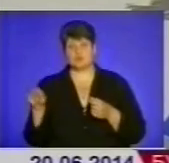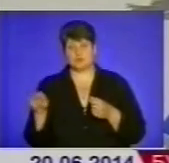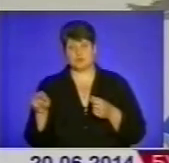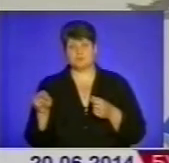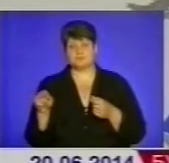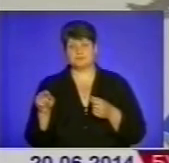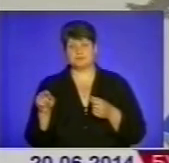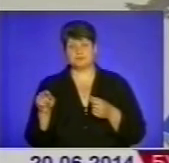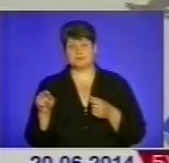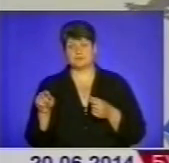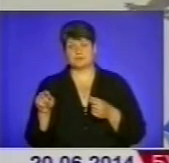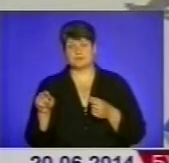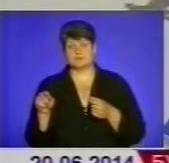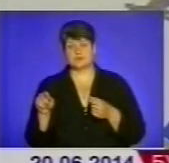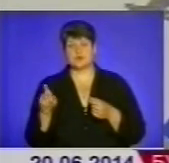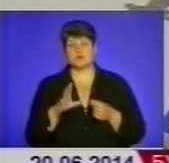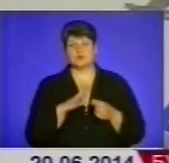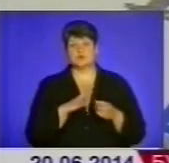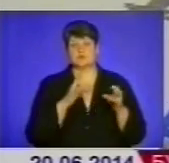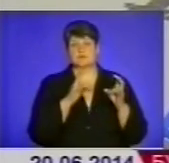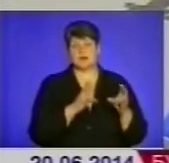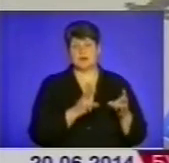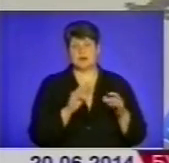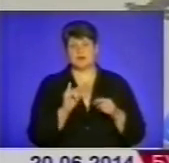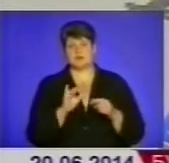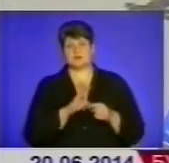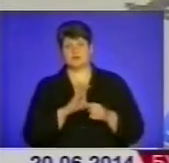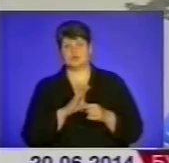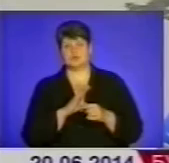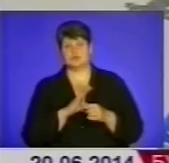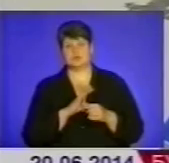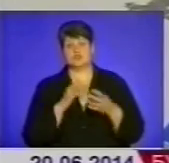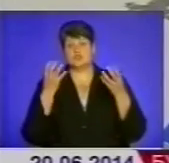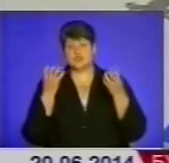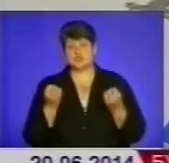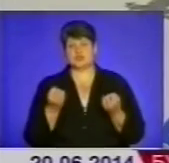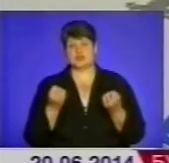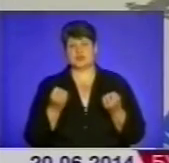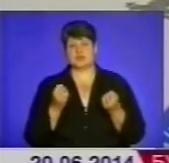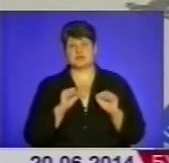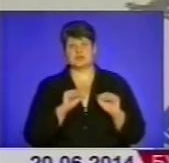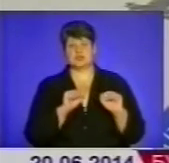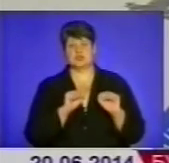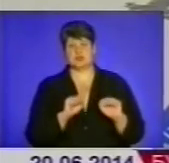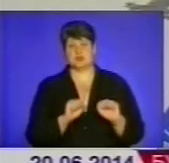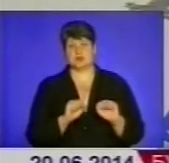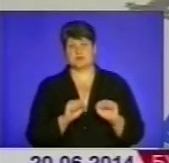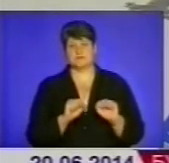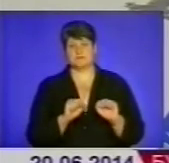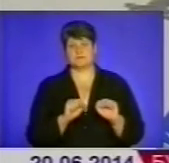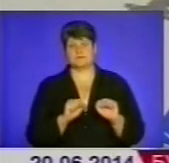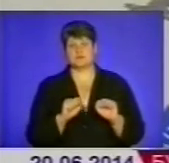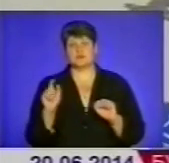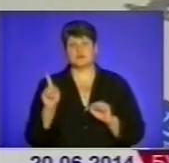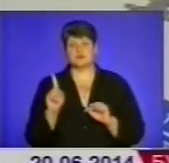було і біда, і мусимо зі чимось захищати, як кажуть, так,